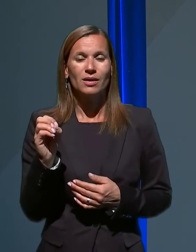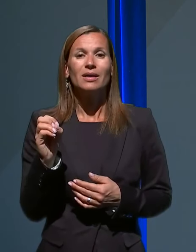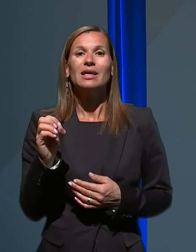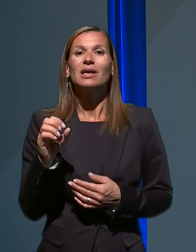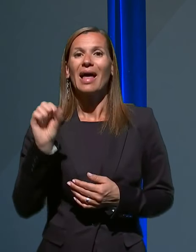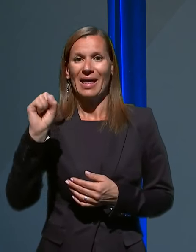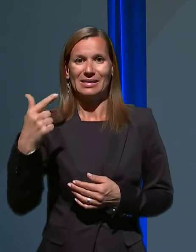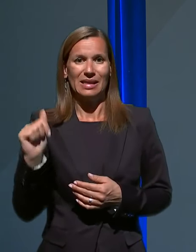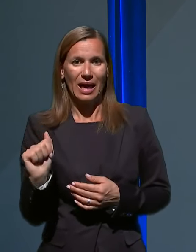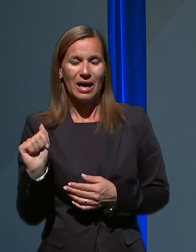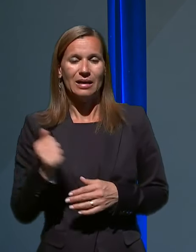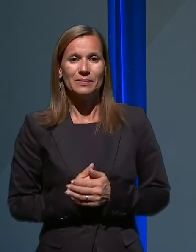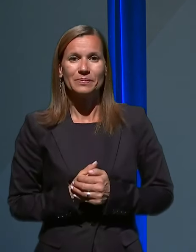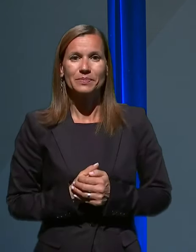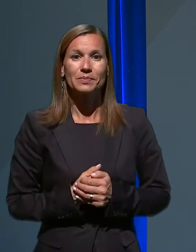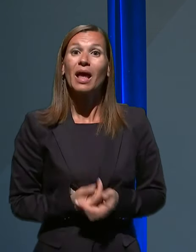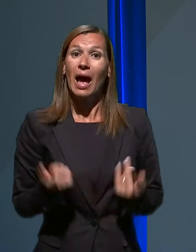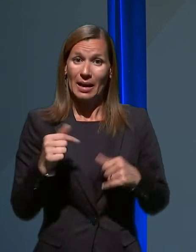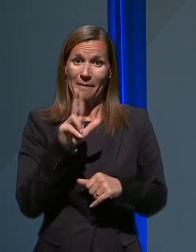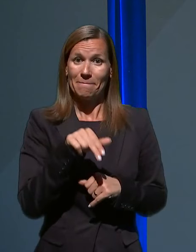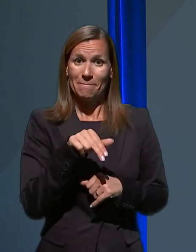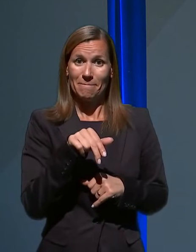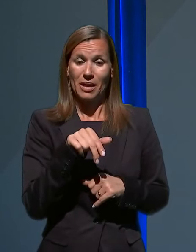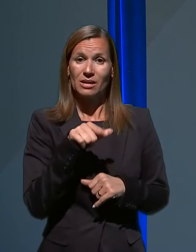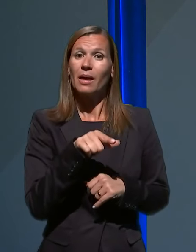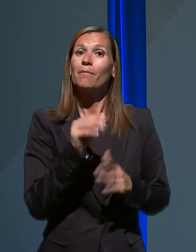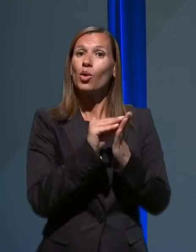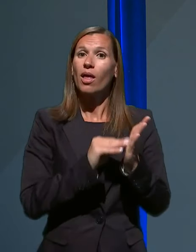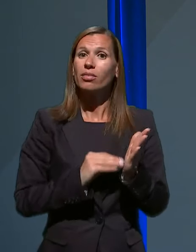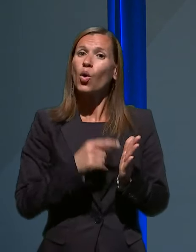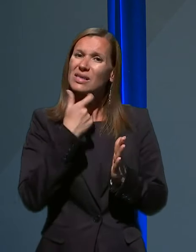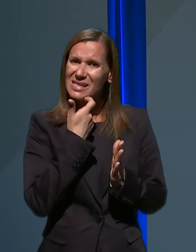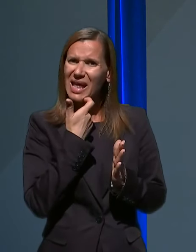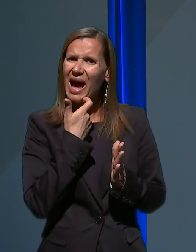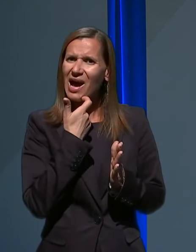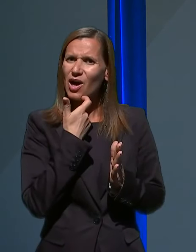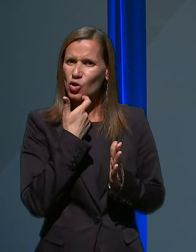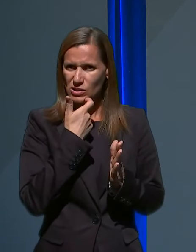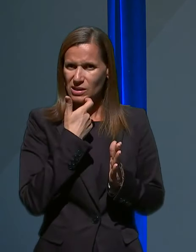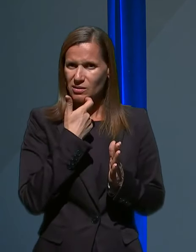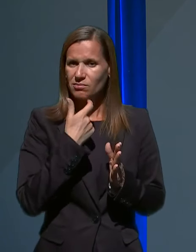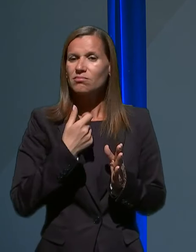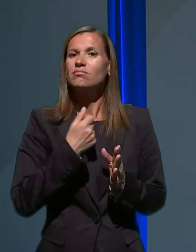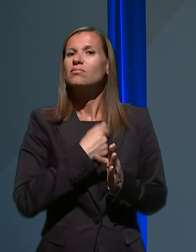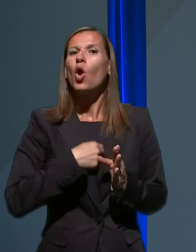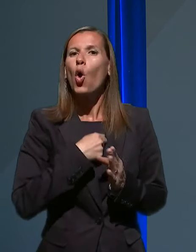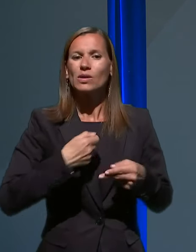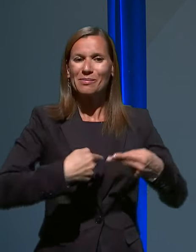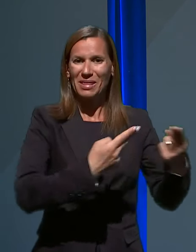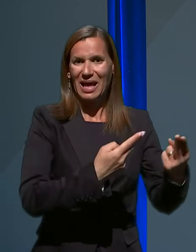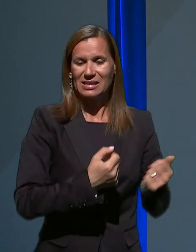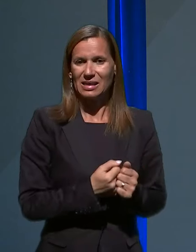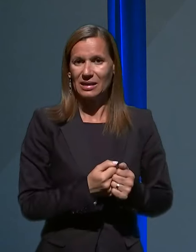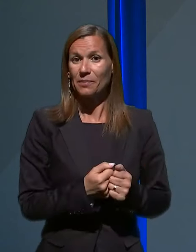teskovna agencija. Ali imate podatek o starostni strukturi hospitaliziranih? Na VKC Ljubljana so